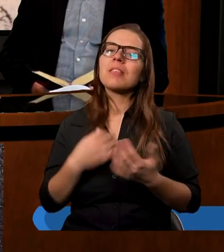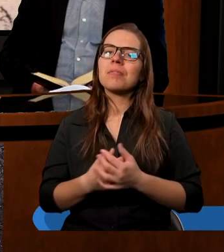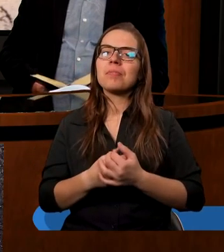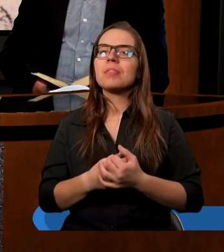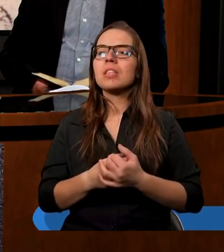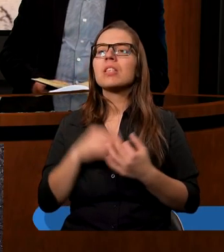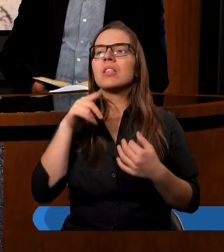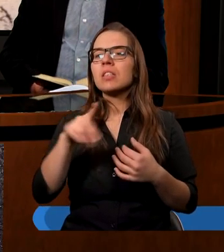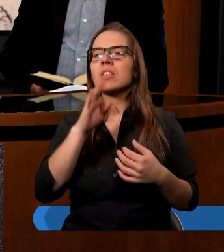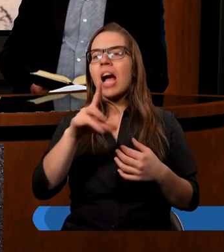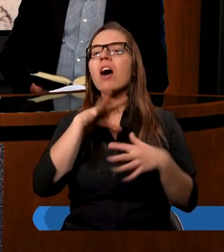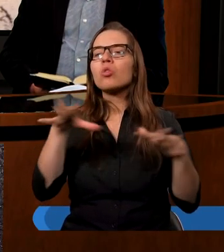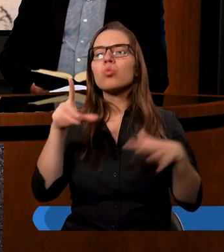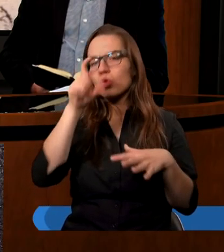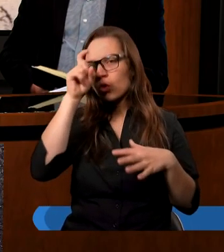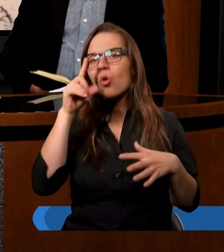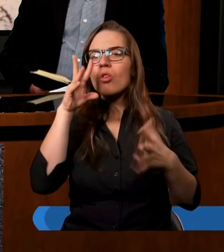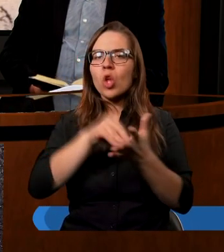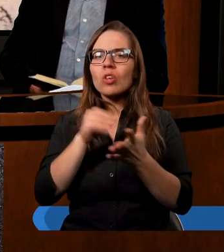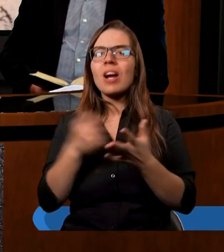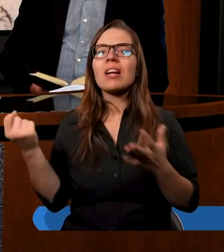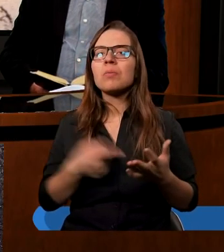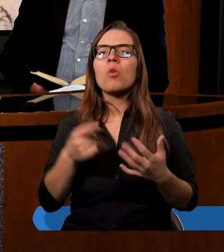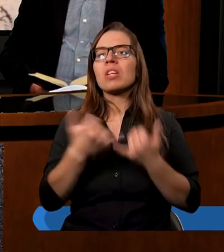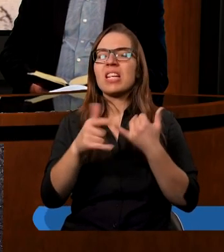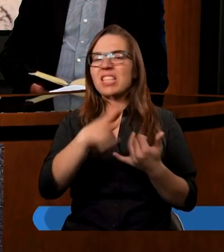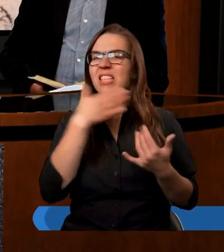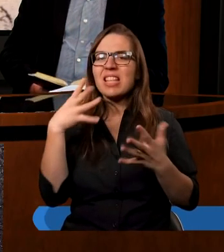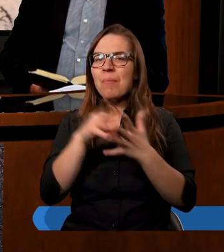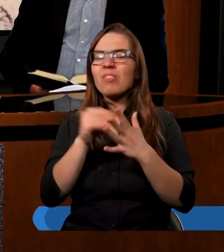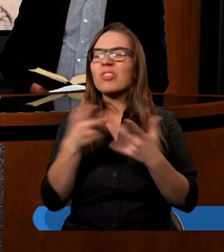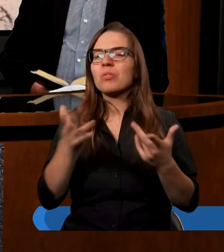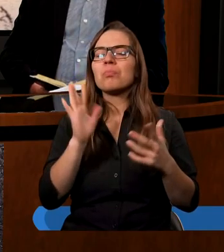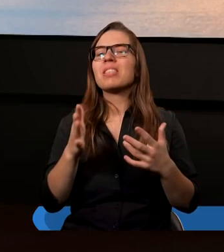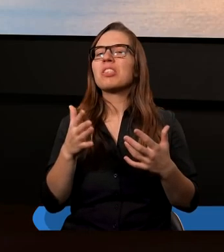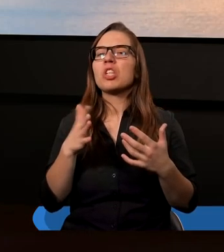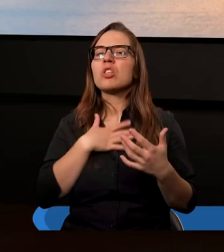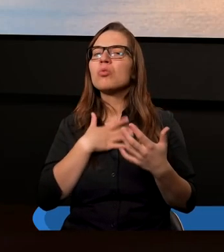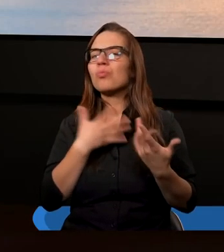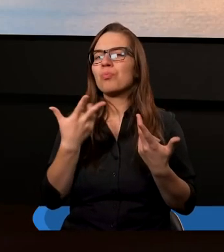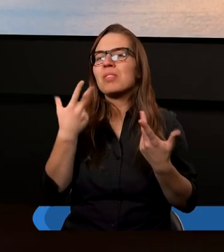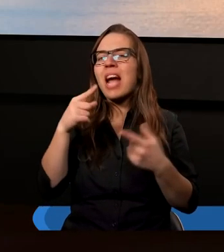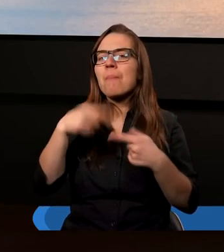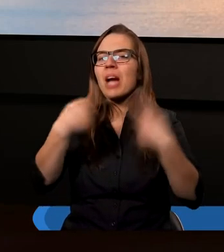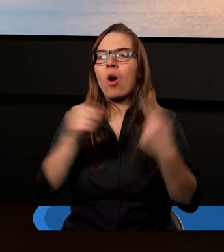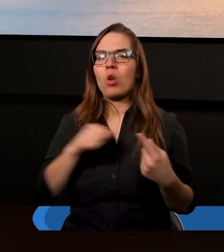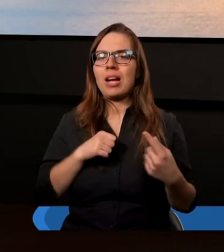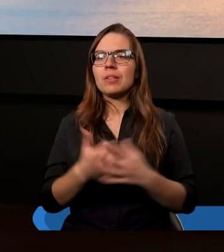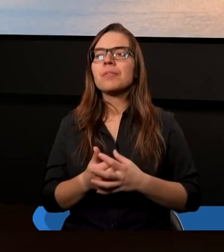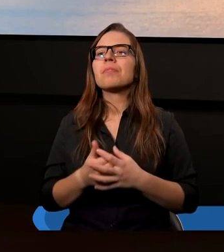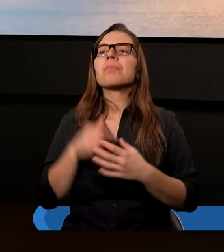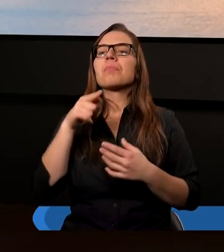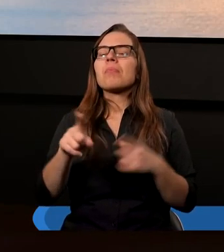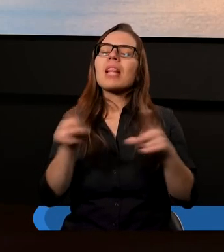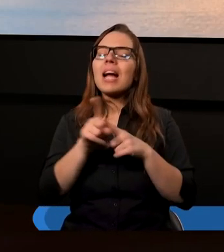przeczytałeś, że każdy powinien doświadczyć. Jeżeli doświadczy, to nie będzie miał nigdy wątpliwości. Tak, też uważam, że warto, żebyśmy jednak